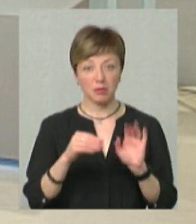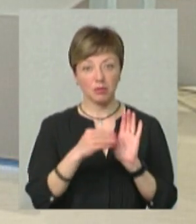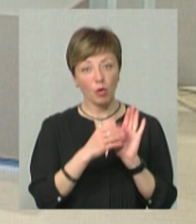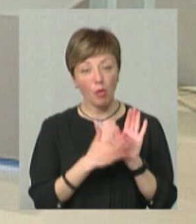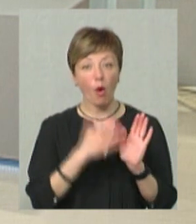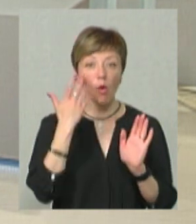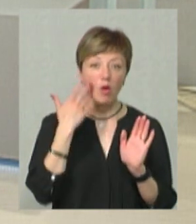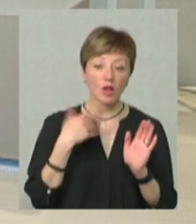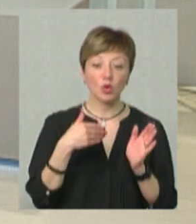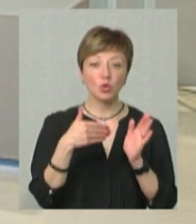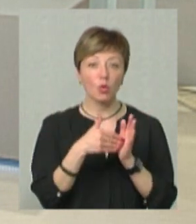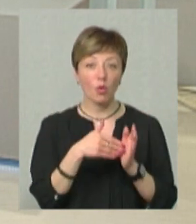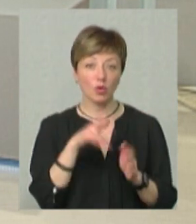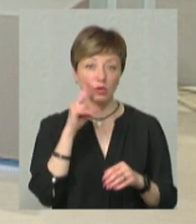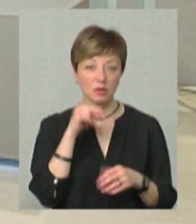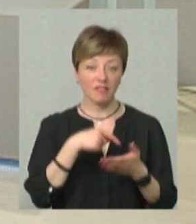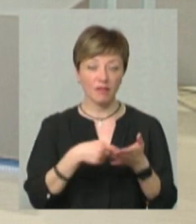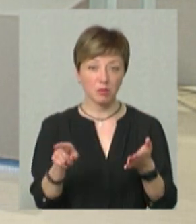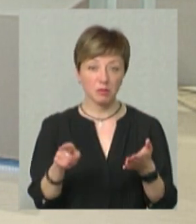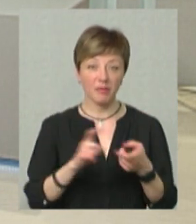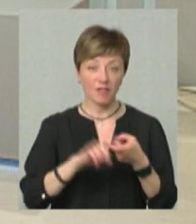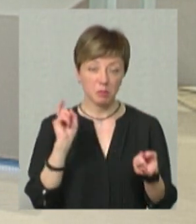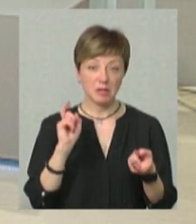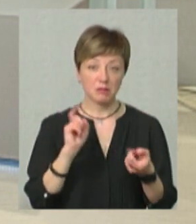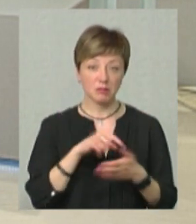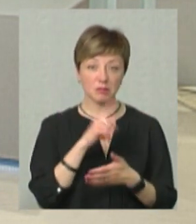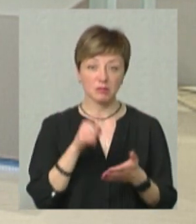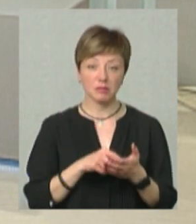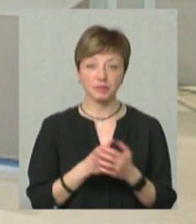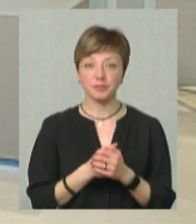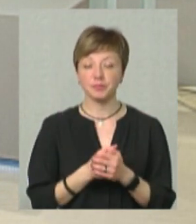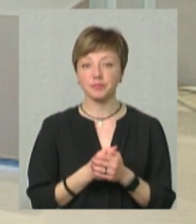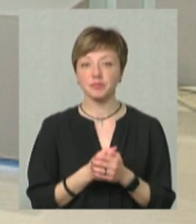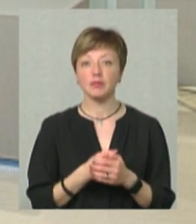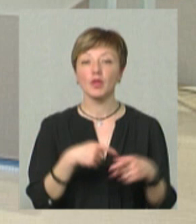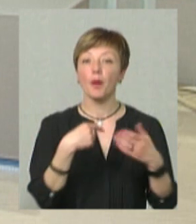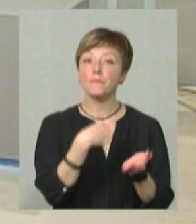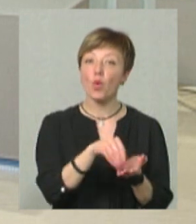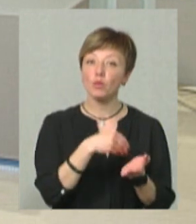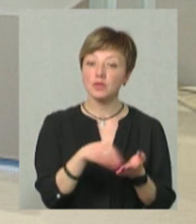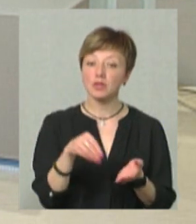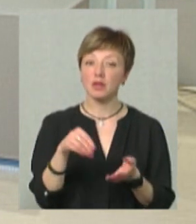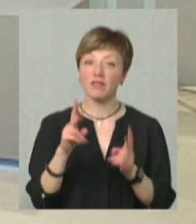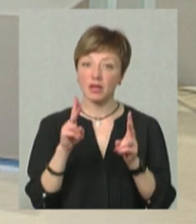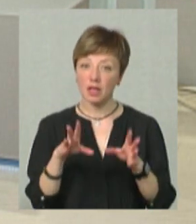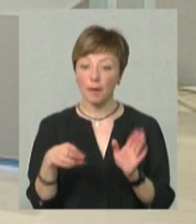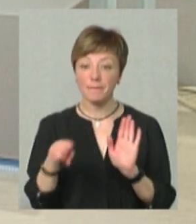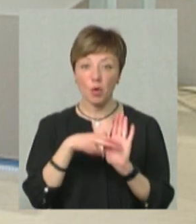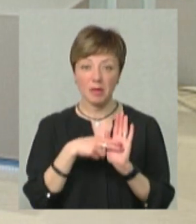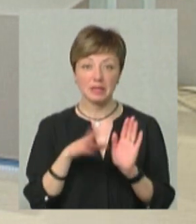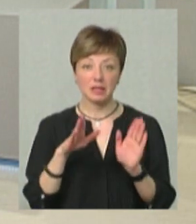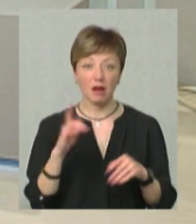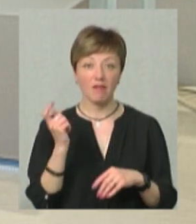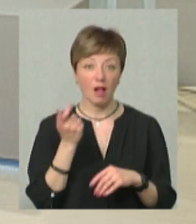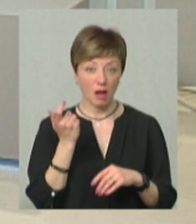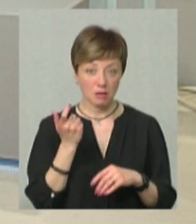наприклад, коли, доколи людина повинна виписатись? Значить, покупці, які купують квартиру і прописаний тільки